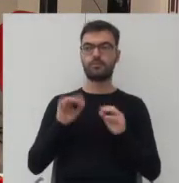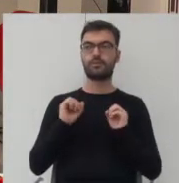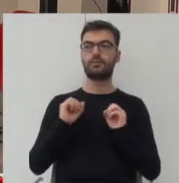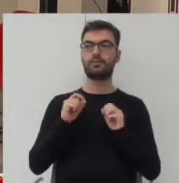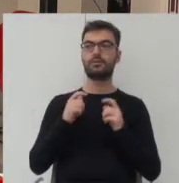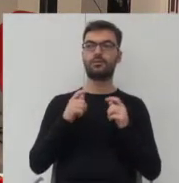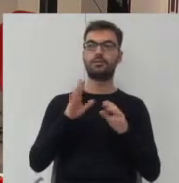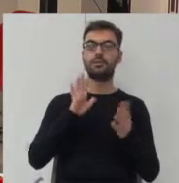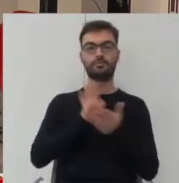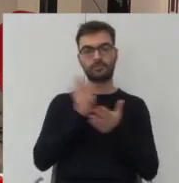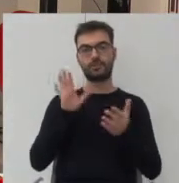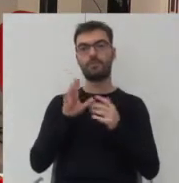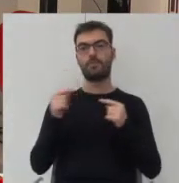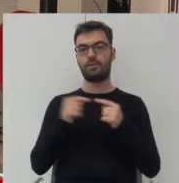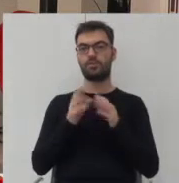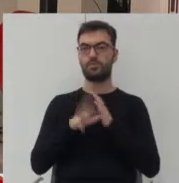miejskim charakterze,